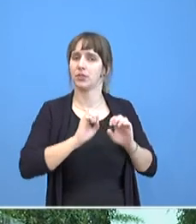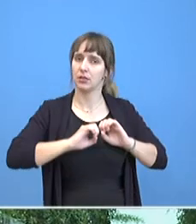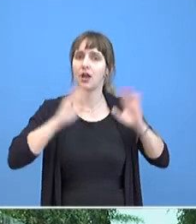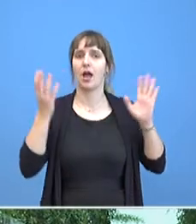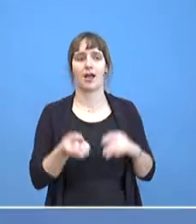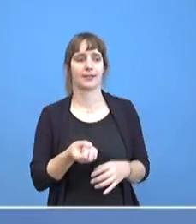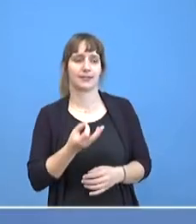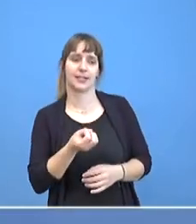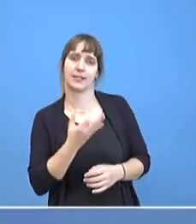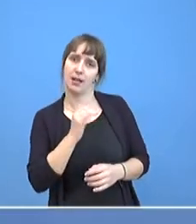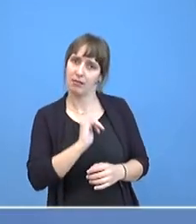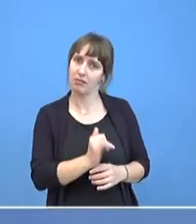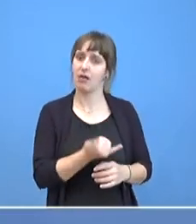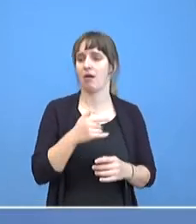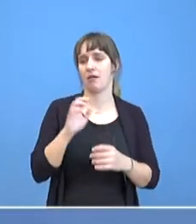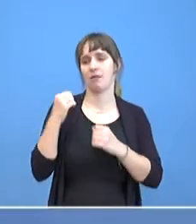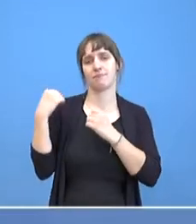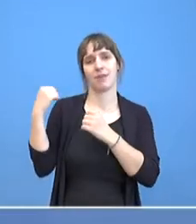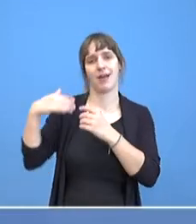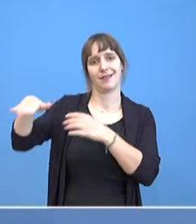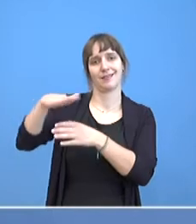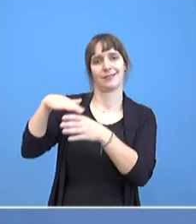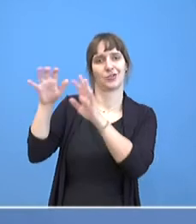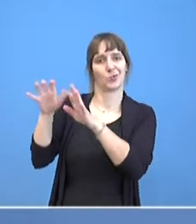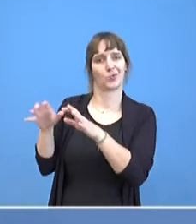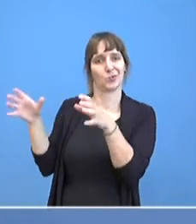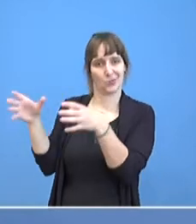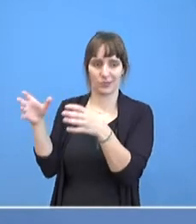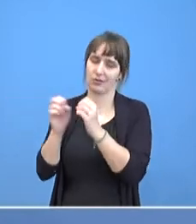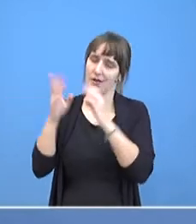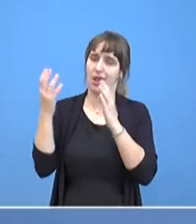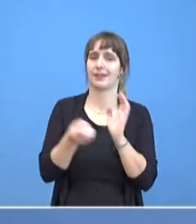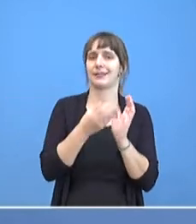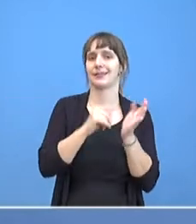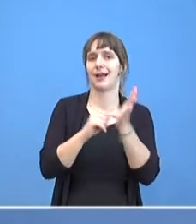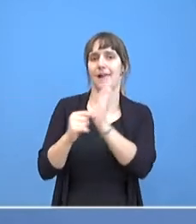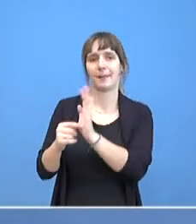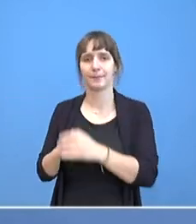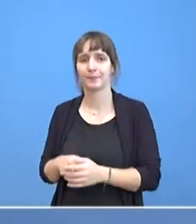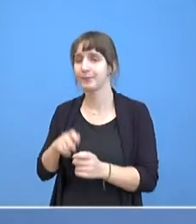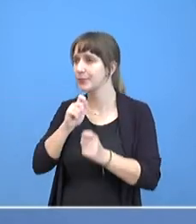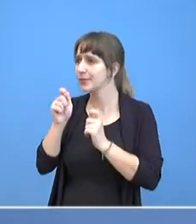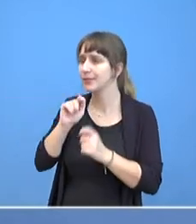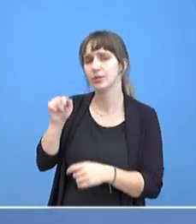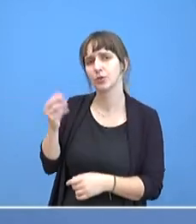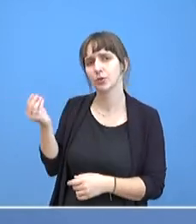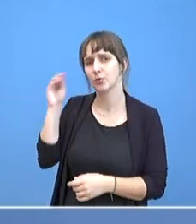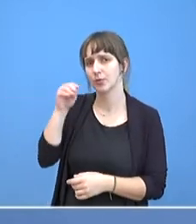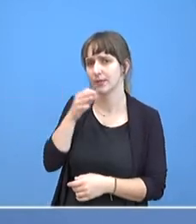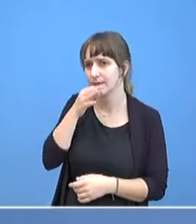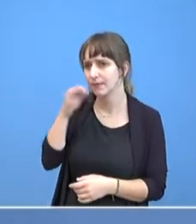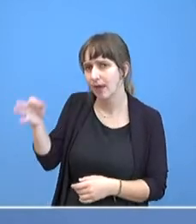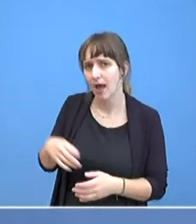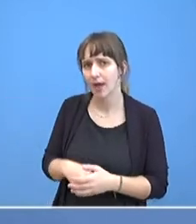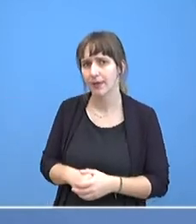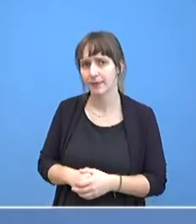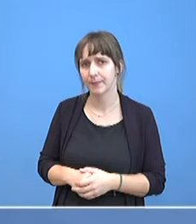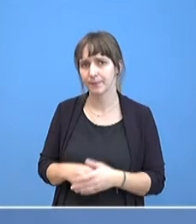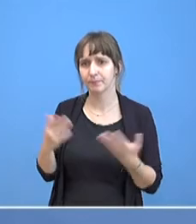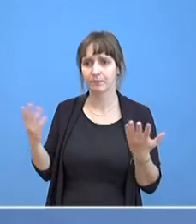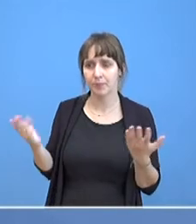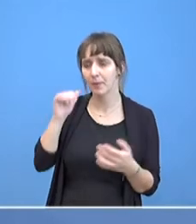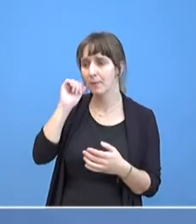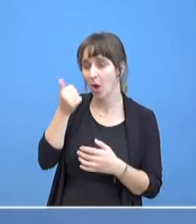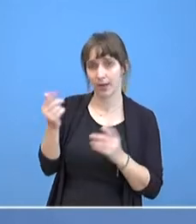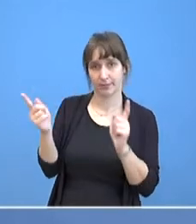den Machtapparat hinein sind. Eine Zusatzfrage. Wird es morgen eine Art von Informationen nach dem Gespräch geben?